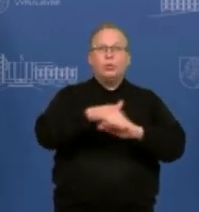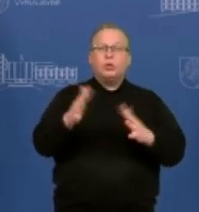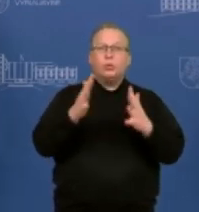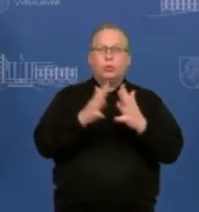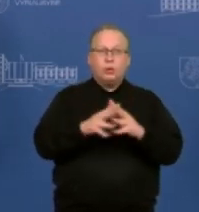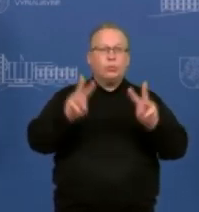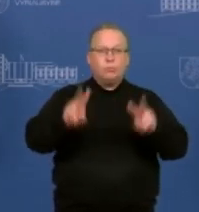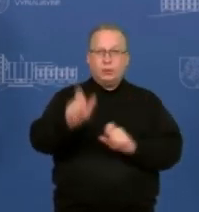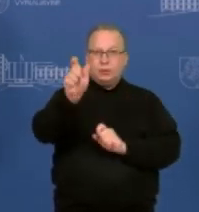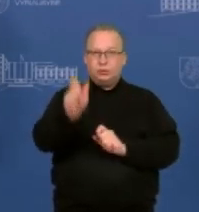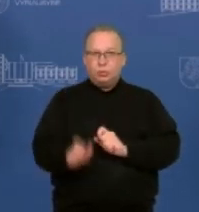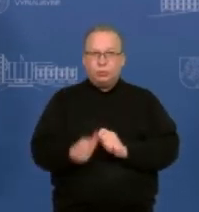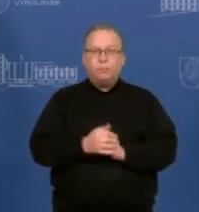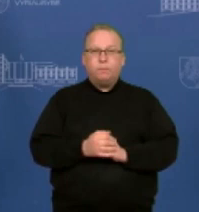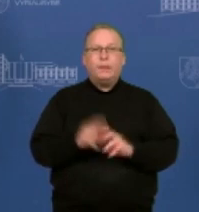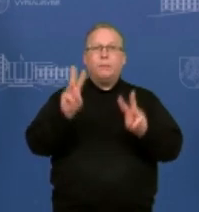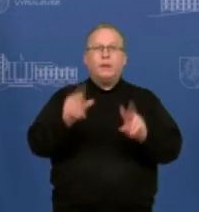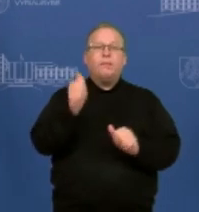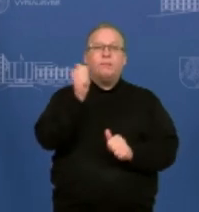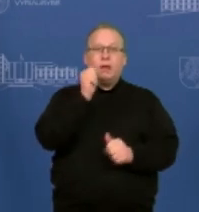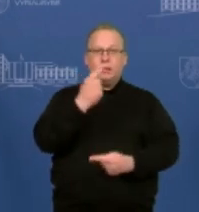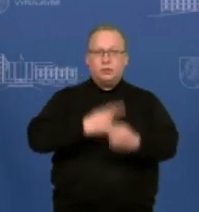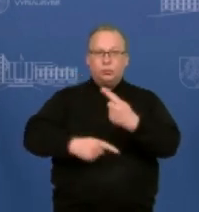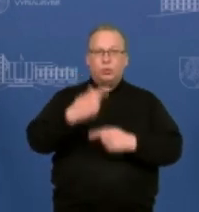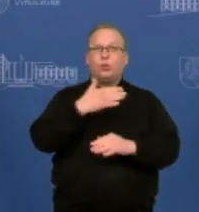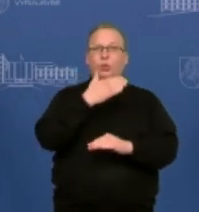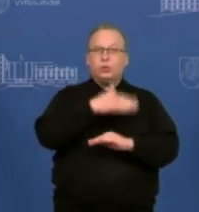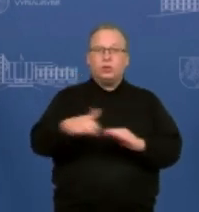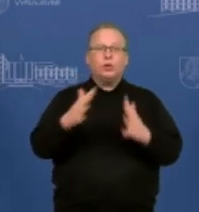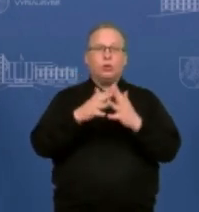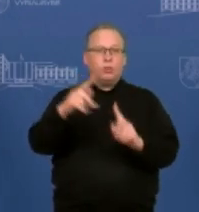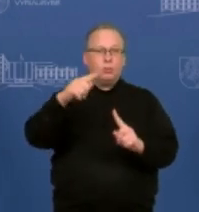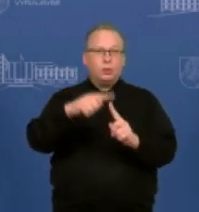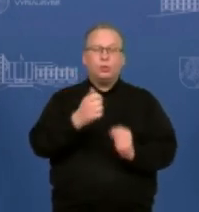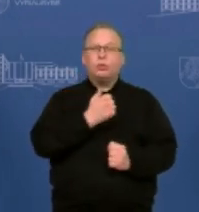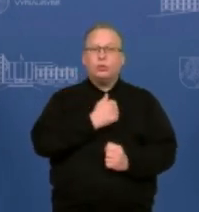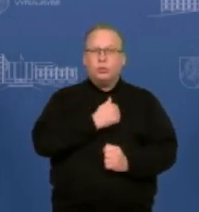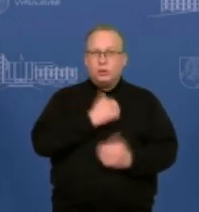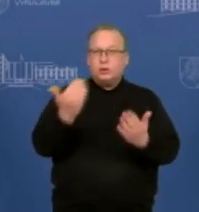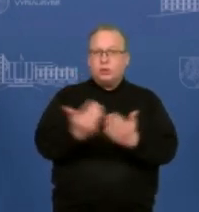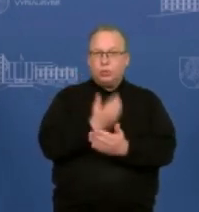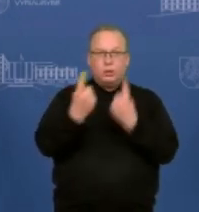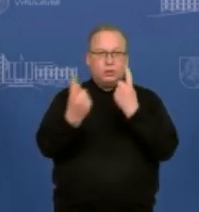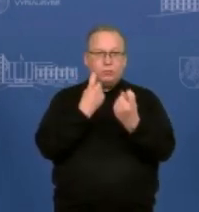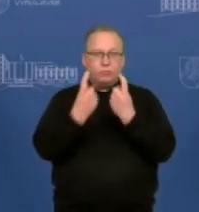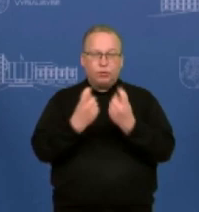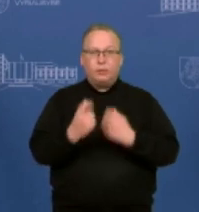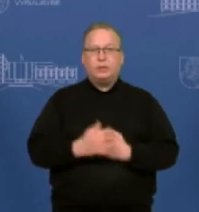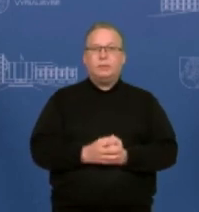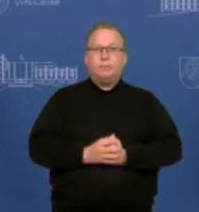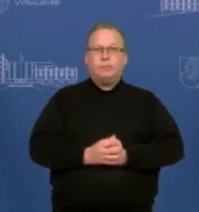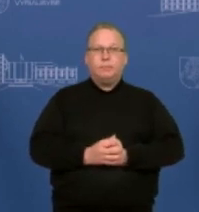ministru, nes ministras vakar grįžoja iš užsienio reikalų tarybos, tai tikrai turės ką pasakyti, pradedam nuo premierės.